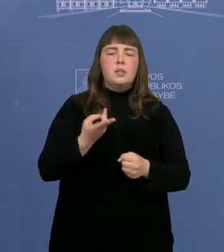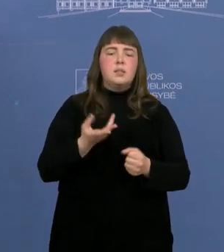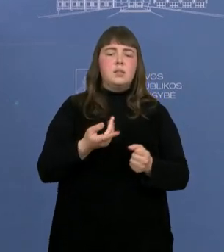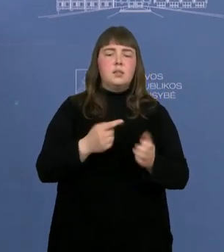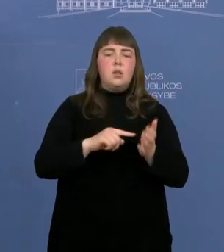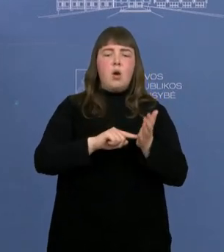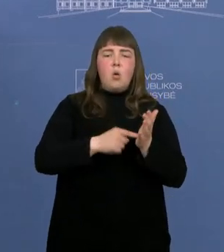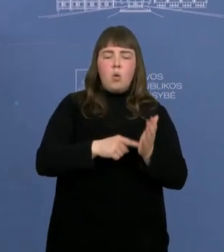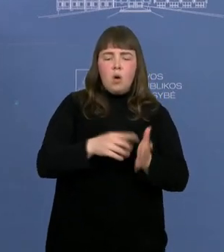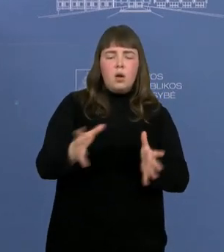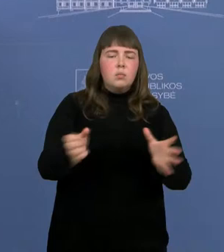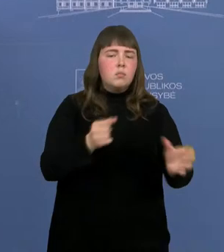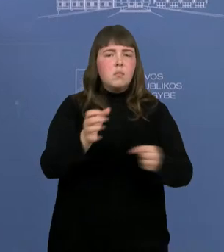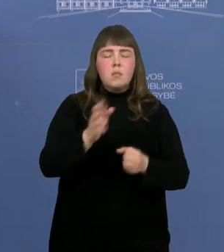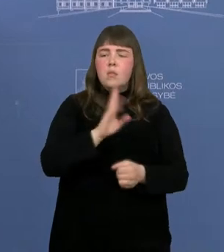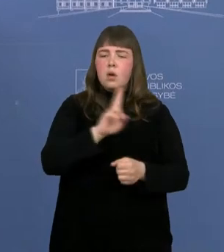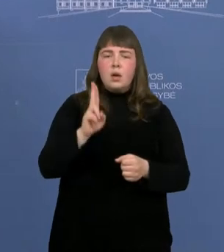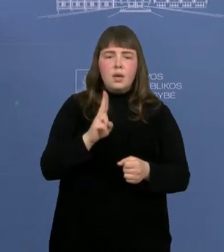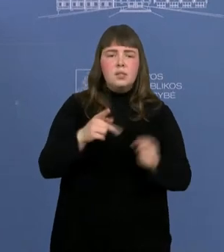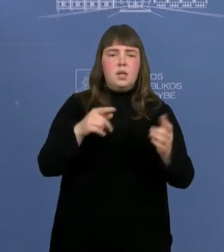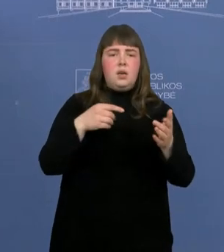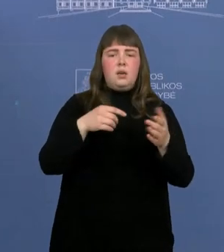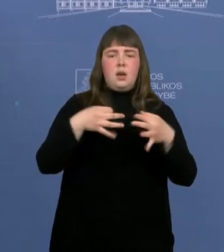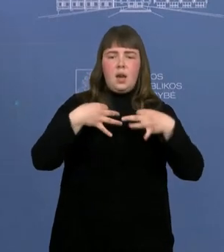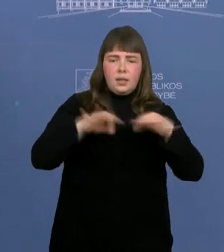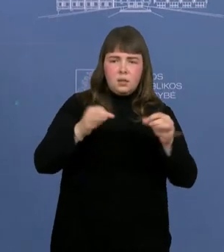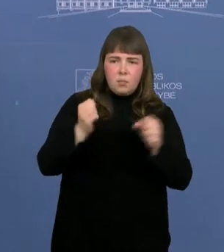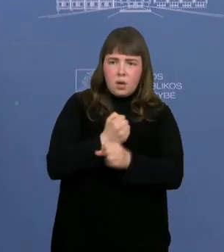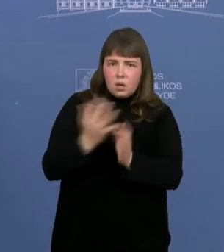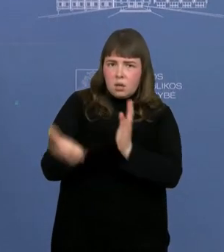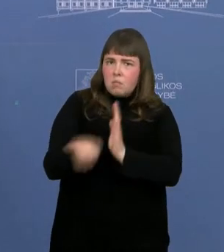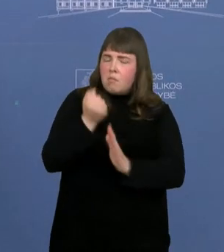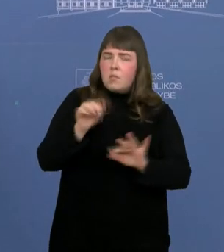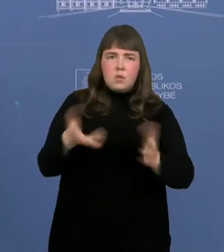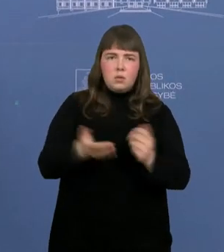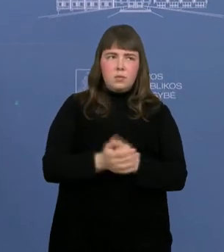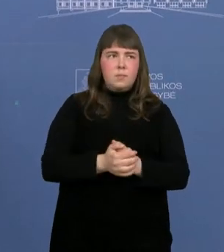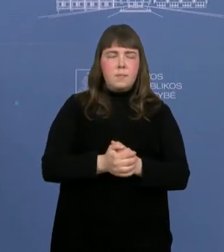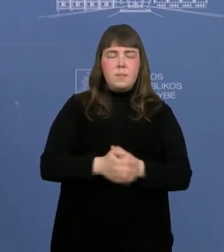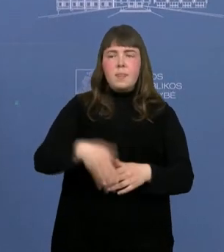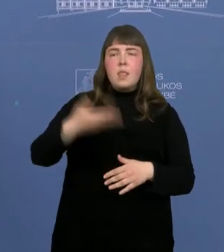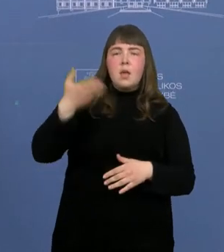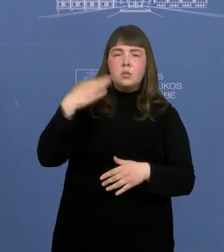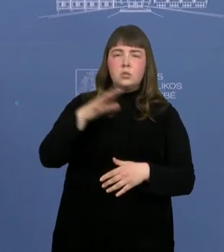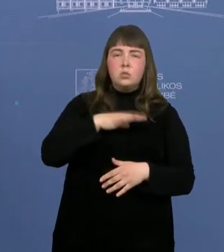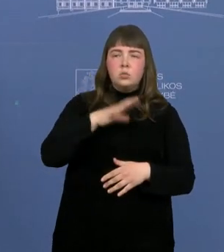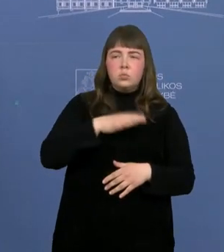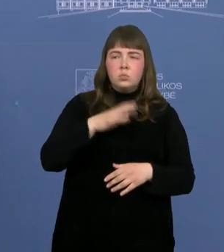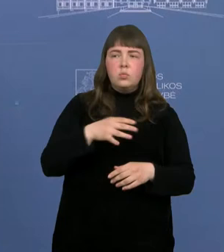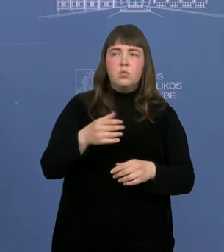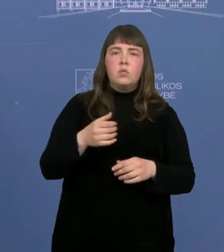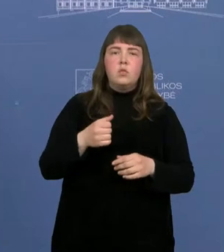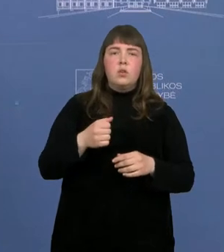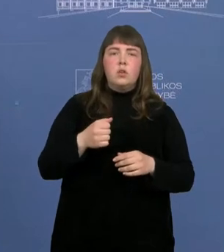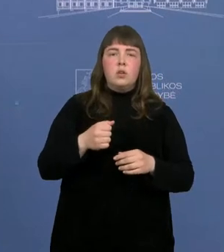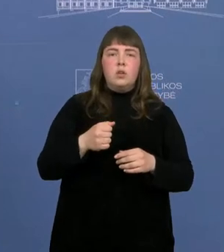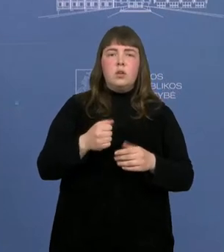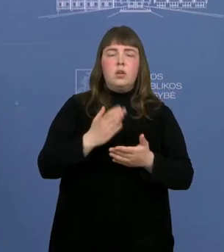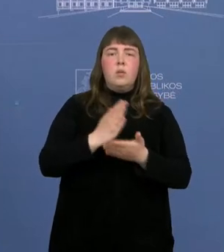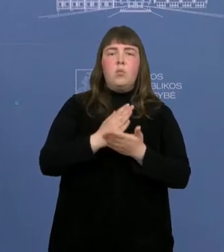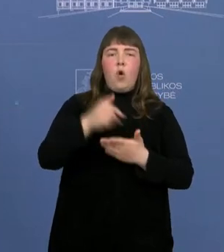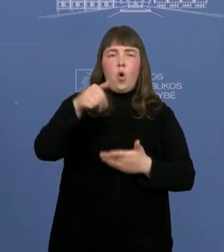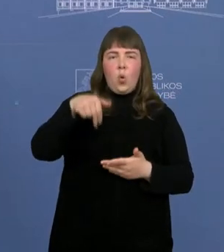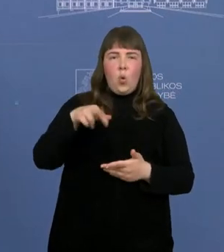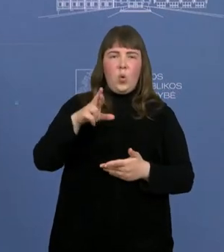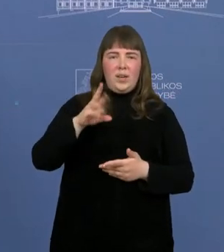galės suleidimais žmonės eiti, ar kaip tam bus? Tai ten yra buvęs profesionalus medžioklės plotas anksčiau, kuriuos priklausiau rėdijai,